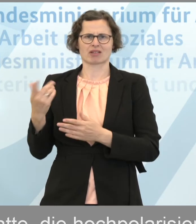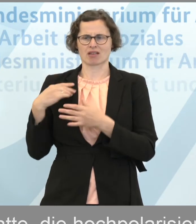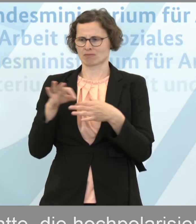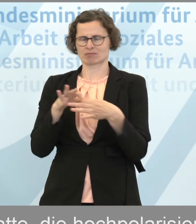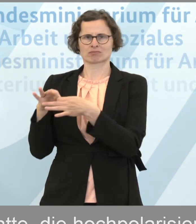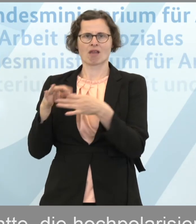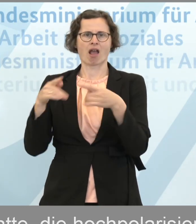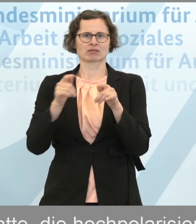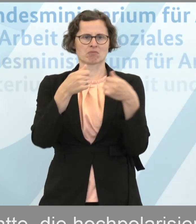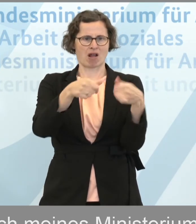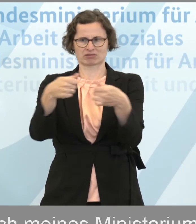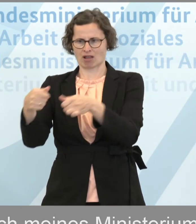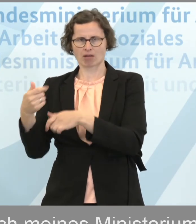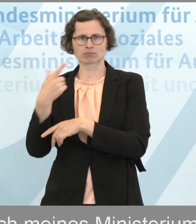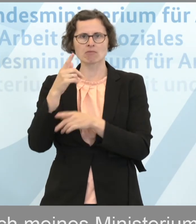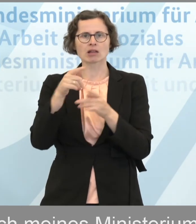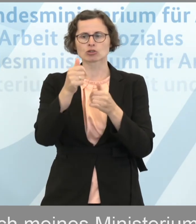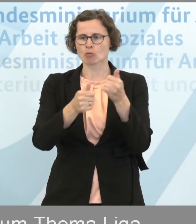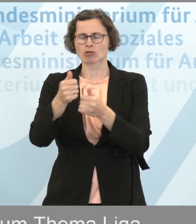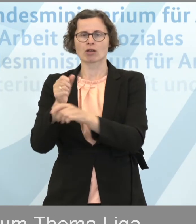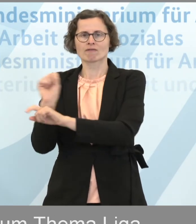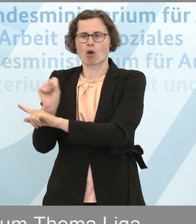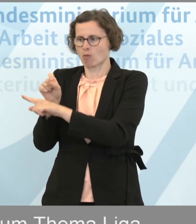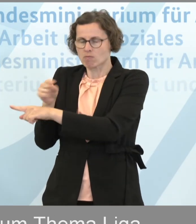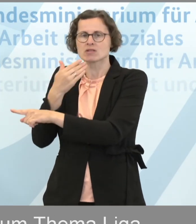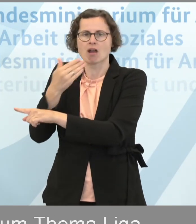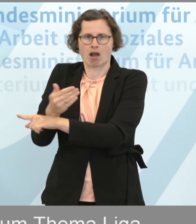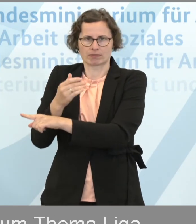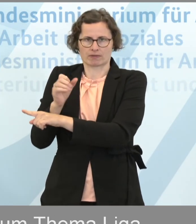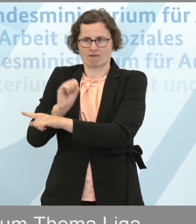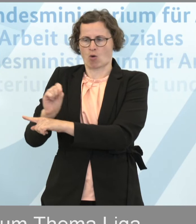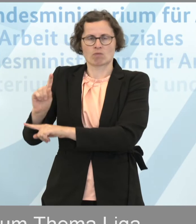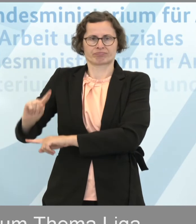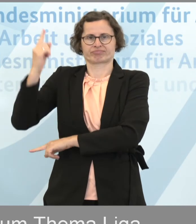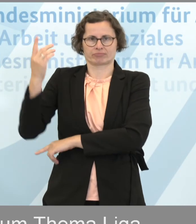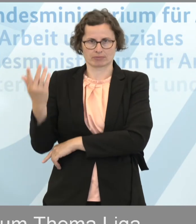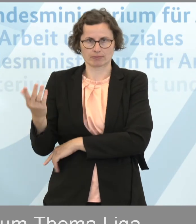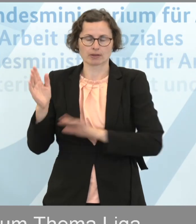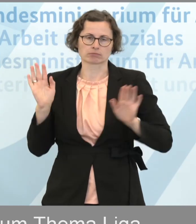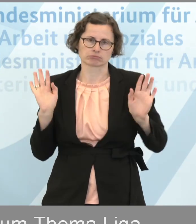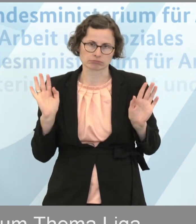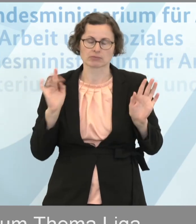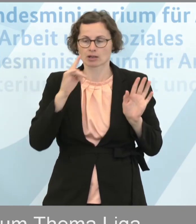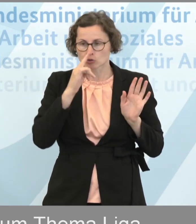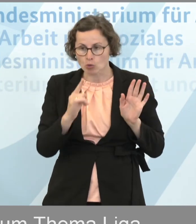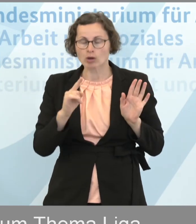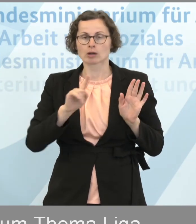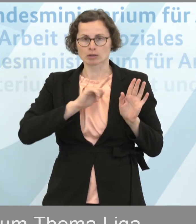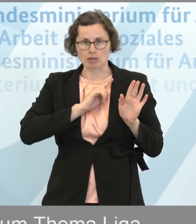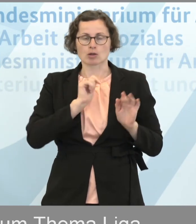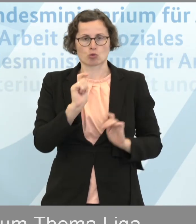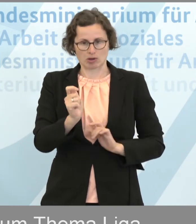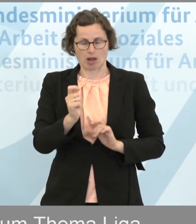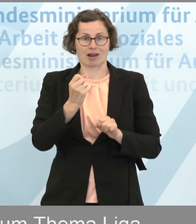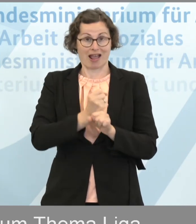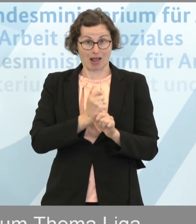beschränkenden Maßnahmen, zu anderen Sportarten oder zur Tatsache, dass Kitas geschlossen sind. Wir hatten lediglich zu beurteilen, wie das